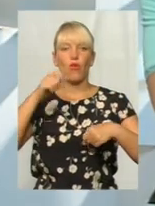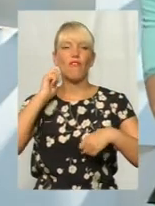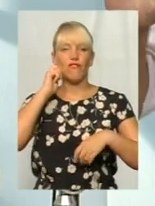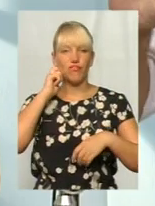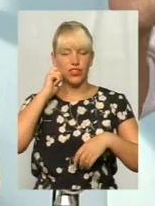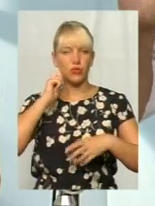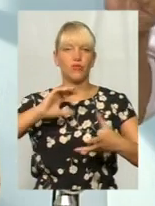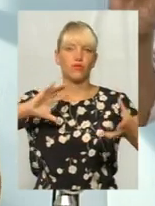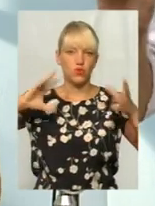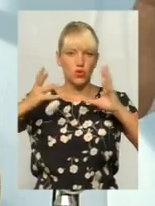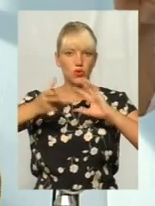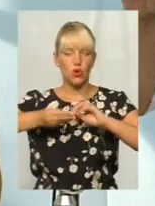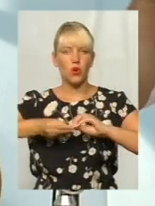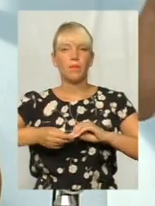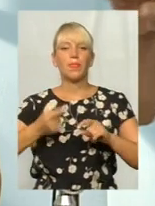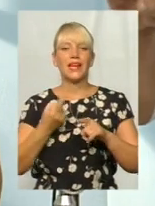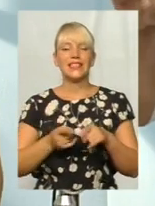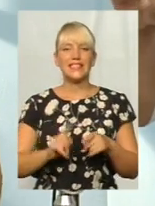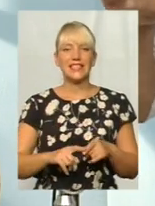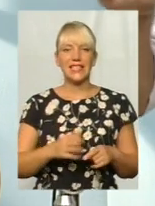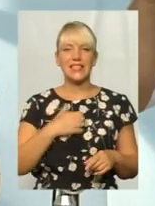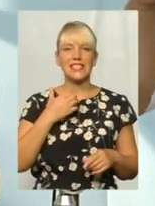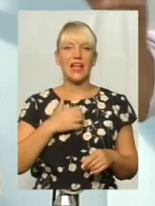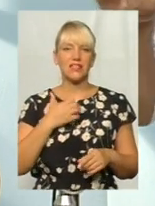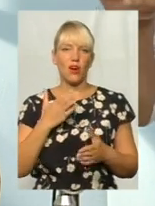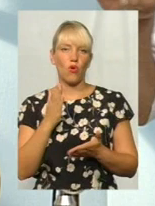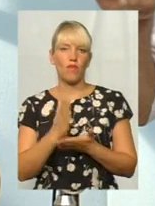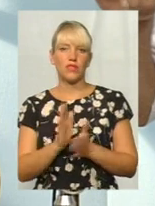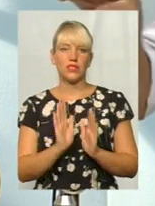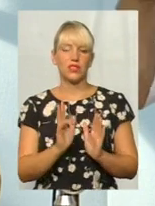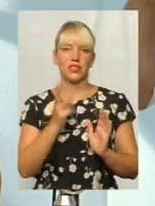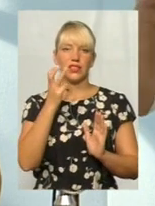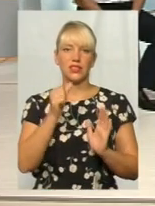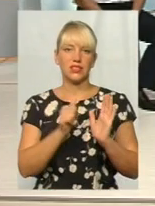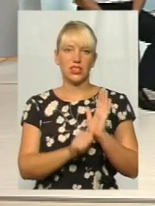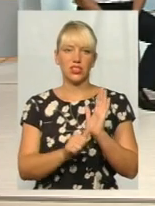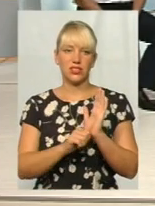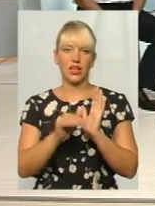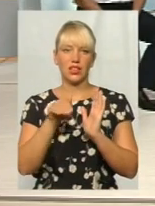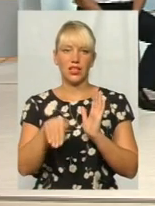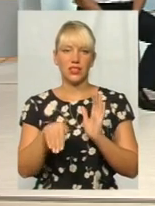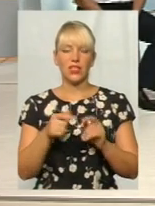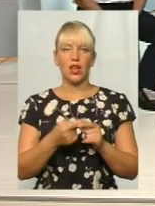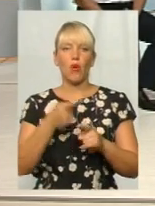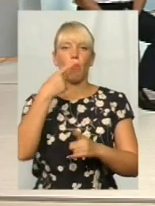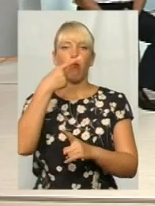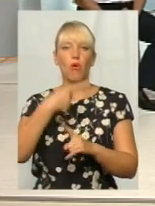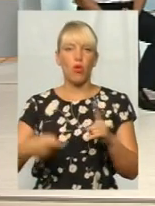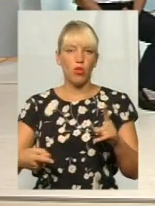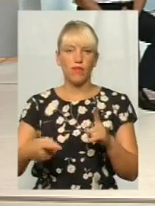Ні, всього. Із них застрахованих 360 тисяч. Тобто ті, хто працює. Половина